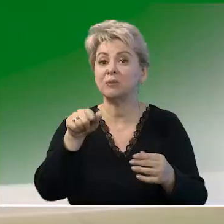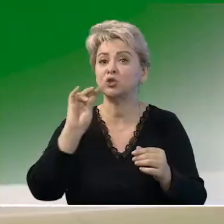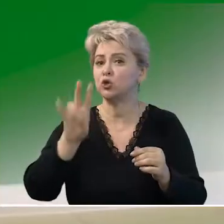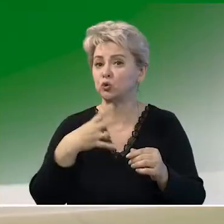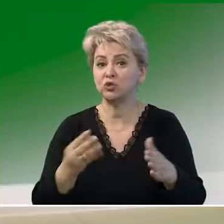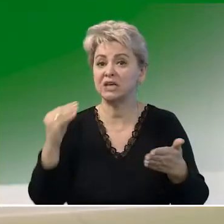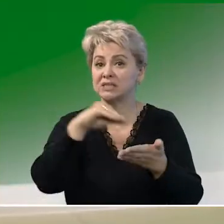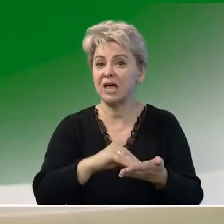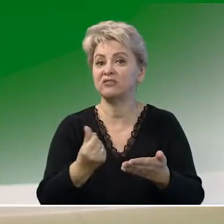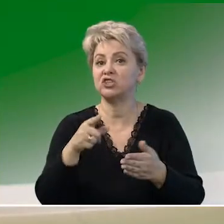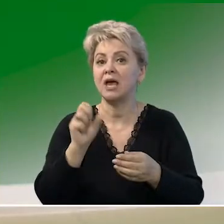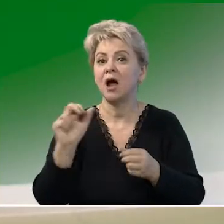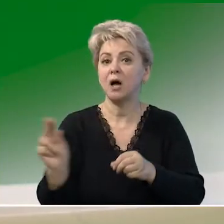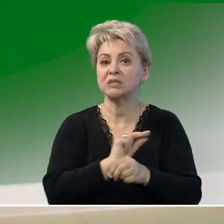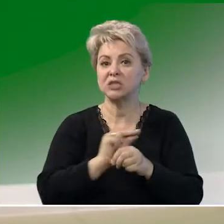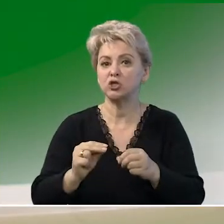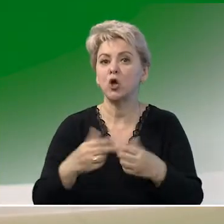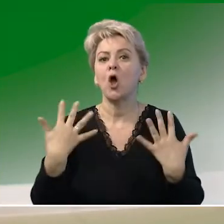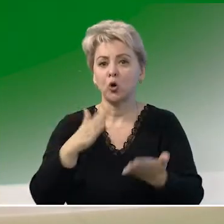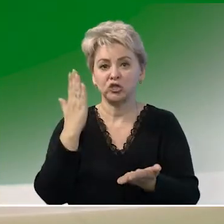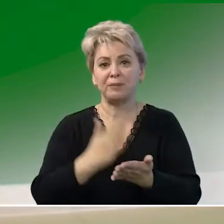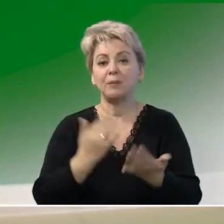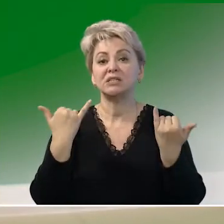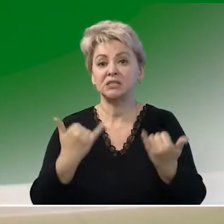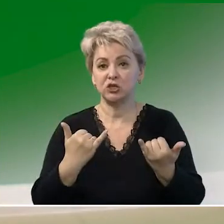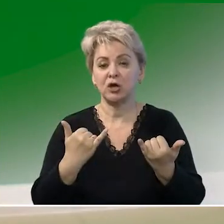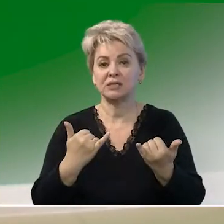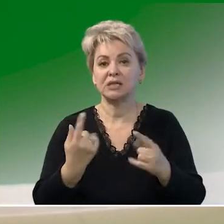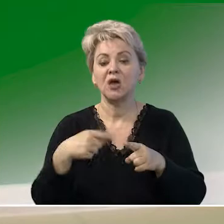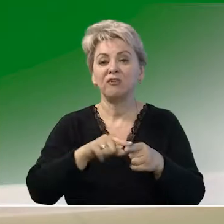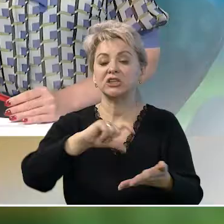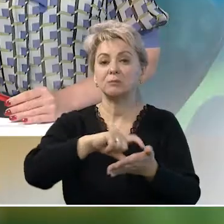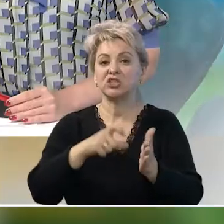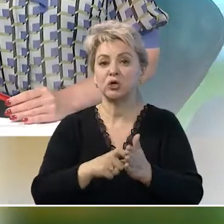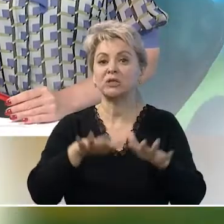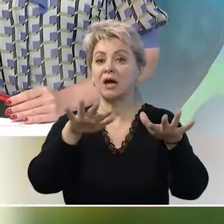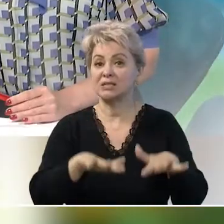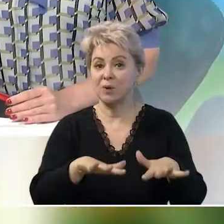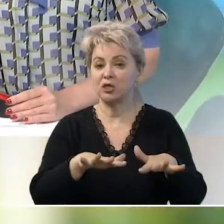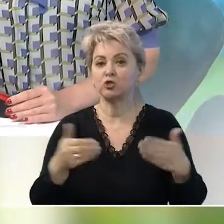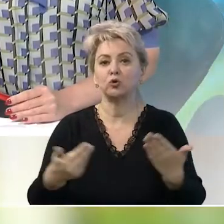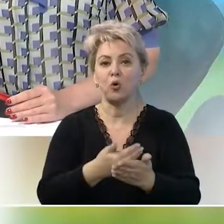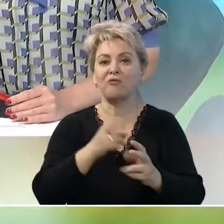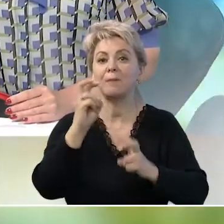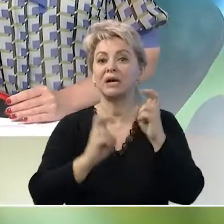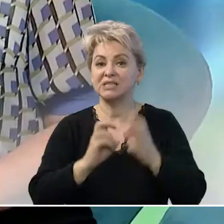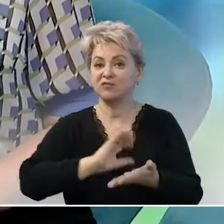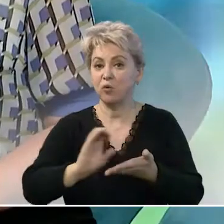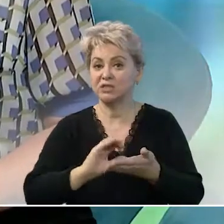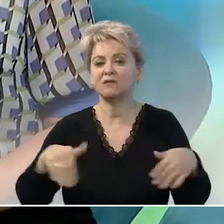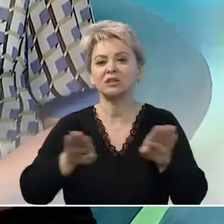нужно вкладывать деньги в капитальное строительство, а уже прямо сейчас в этом цеху расположилось новое производство.